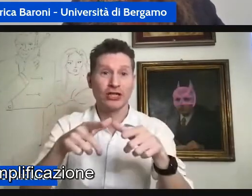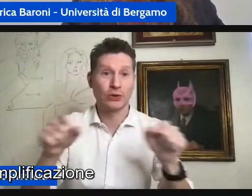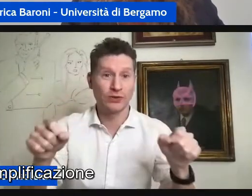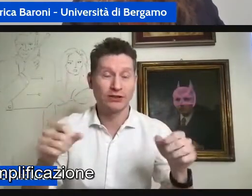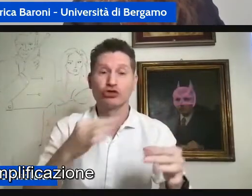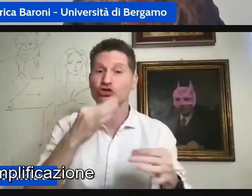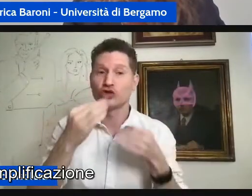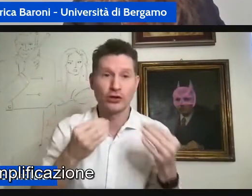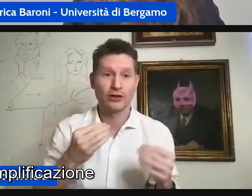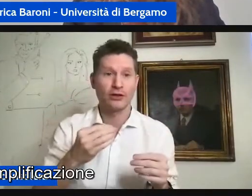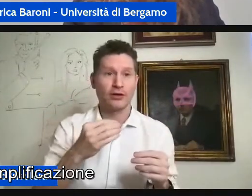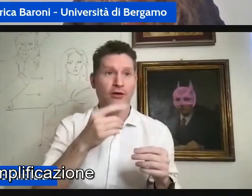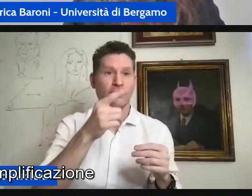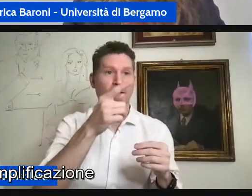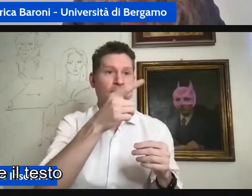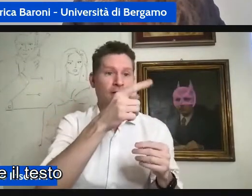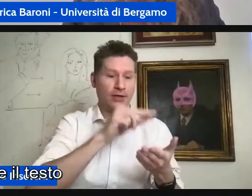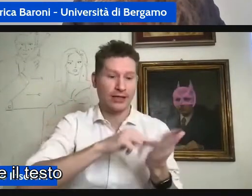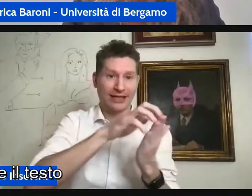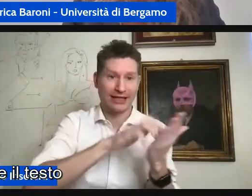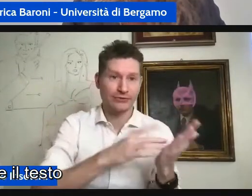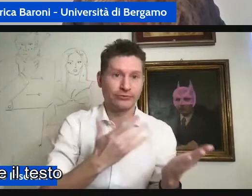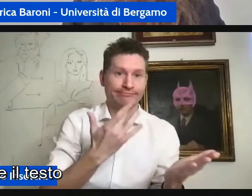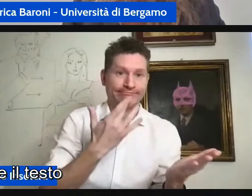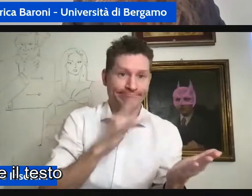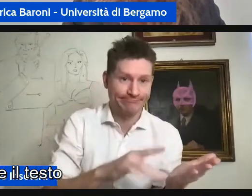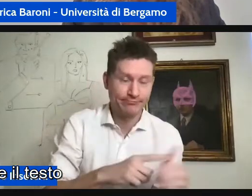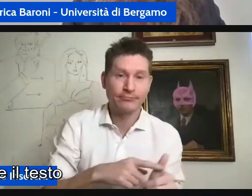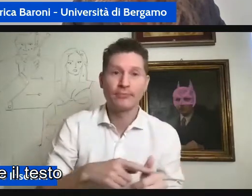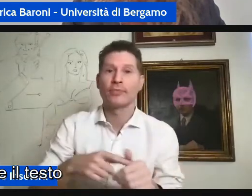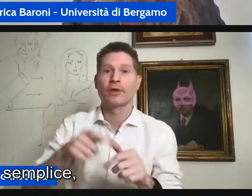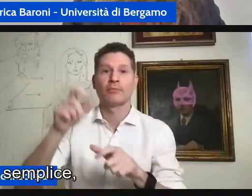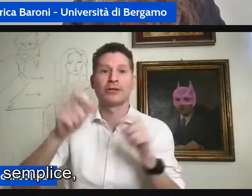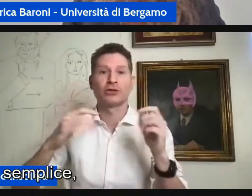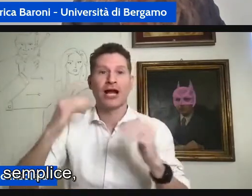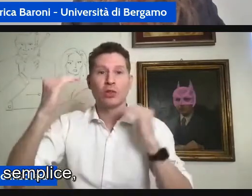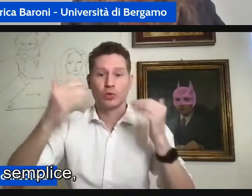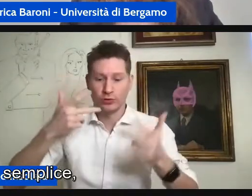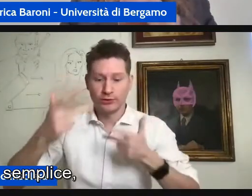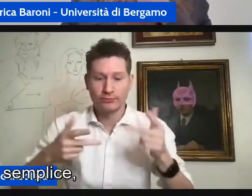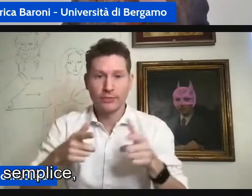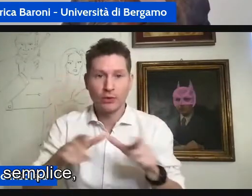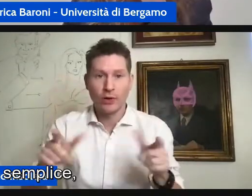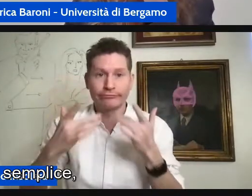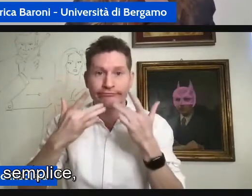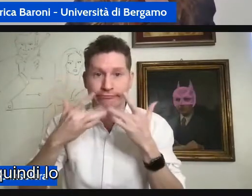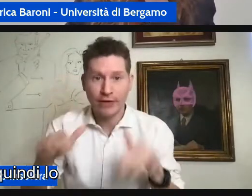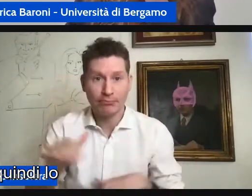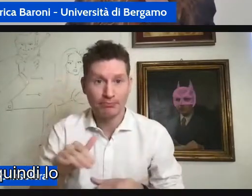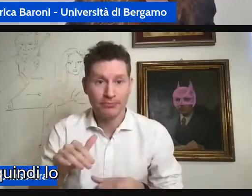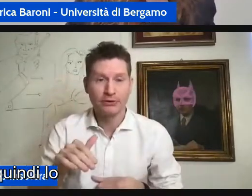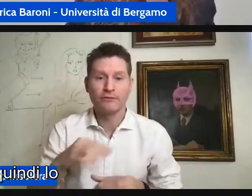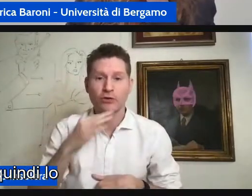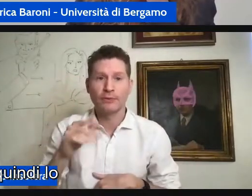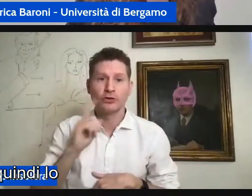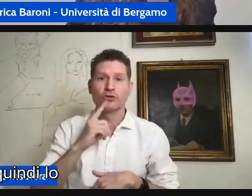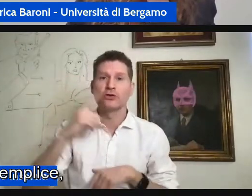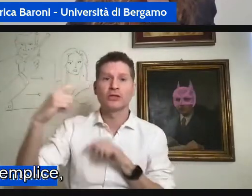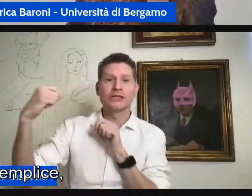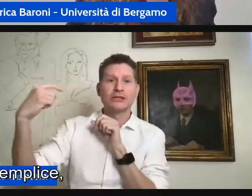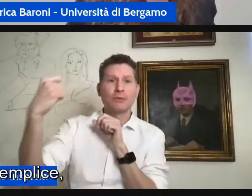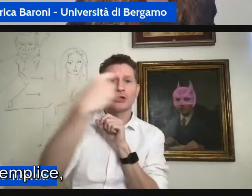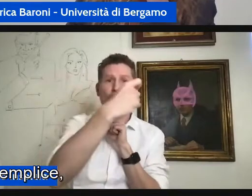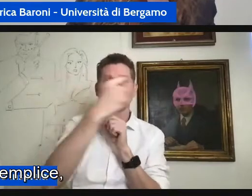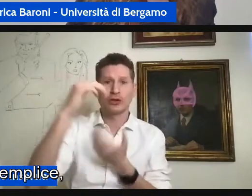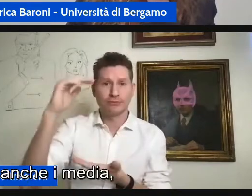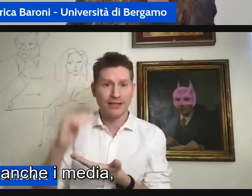avete proposto una semplificazione linguistica quindi se il testo viene scritto in modo semplice le persone adulte quindi lo